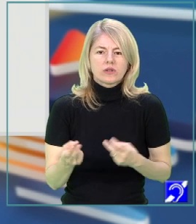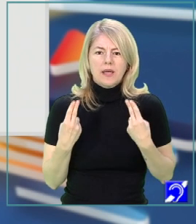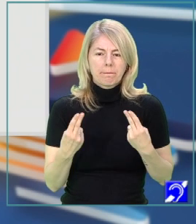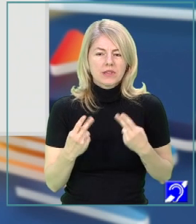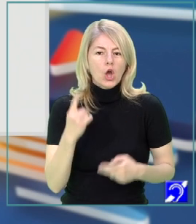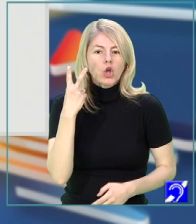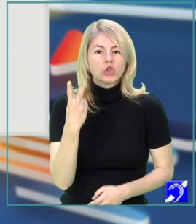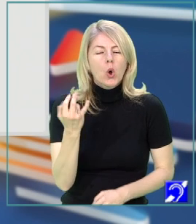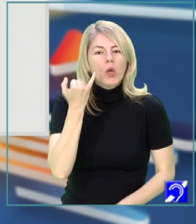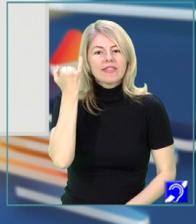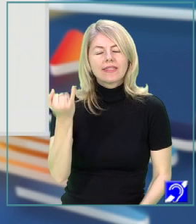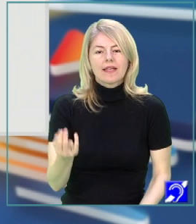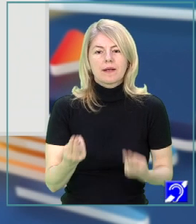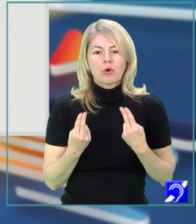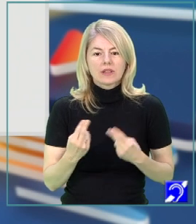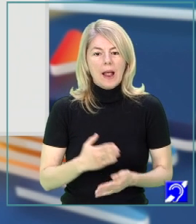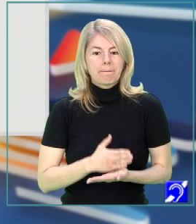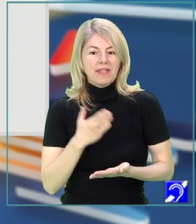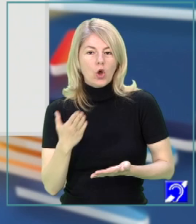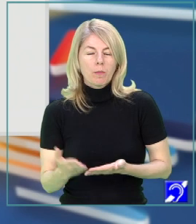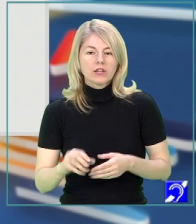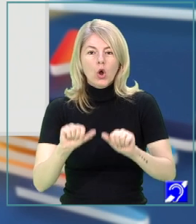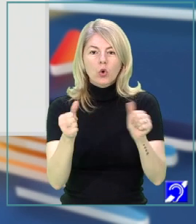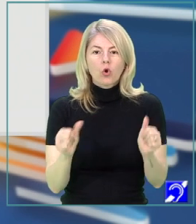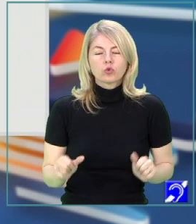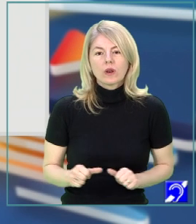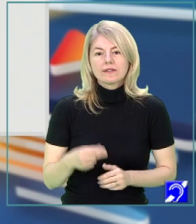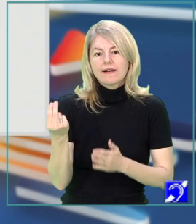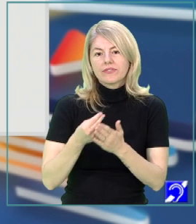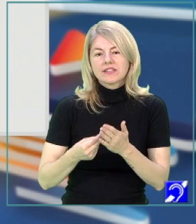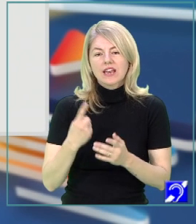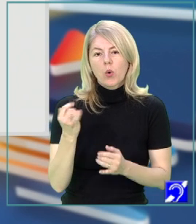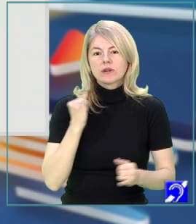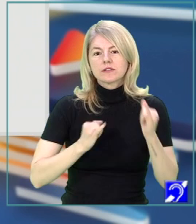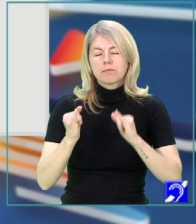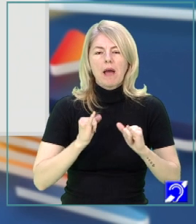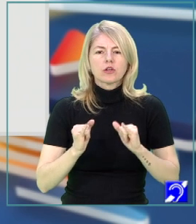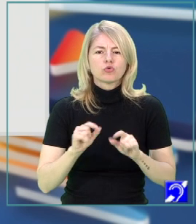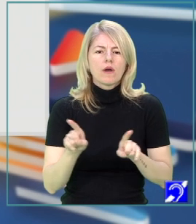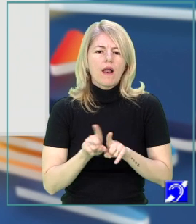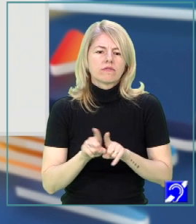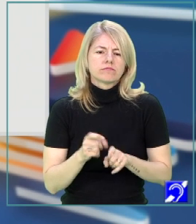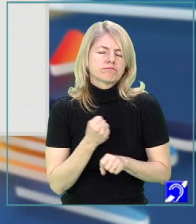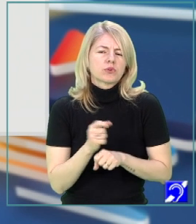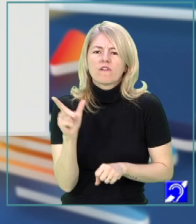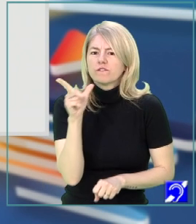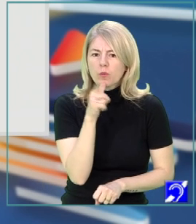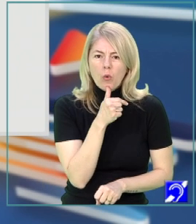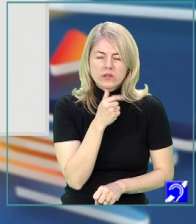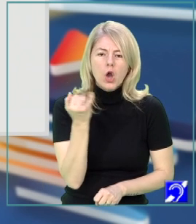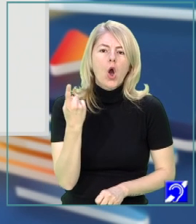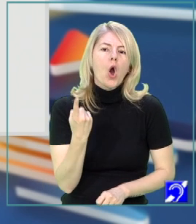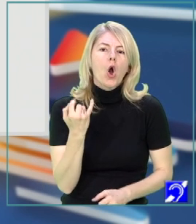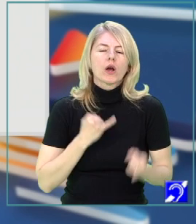două idei esențiale. Pe de o parte, conturează descrierea unui cadru spațial de mare frumusețe, o